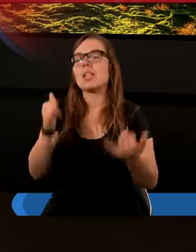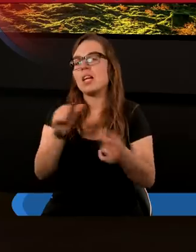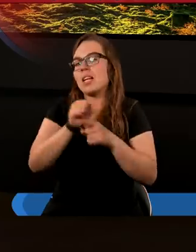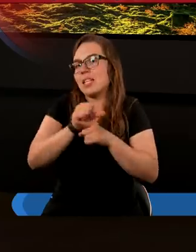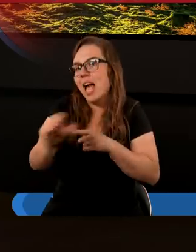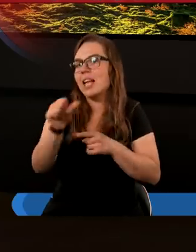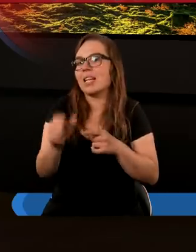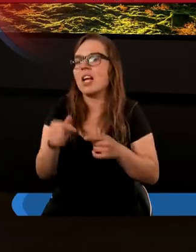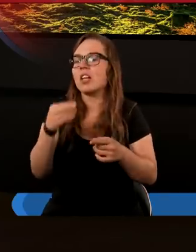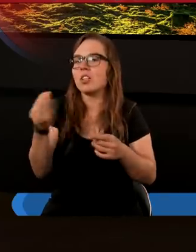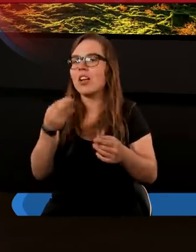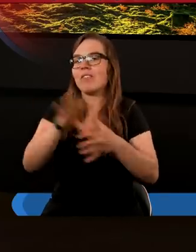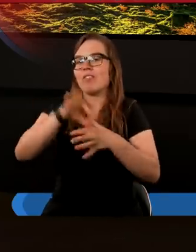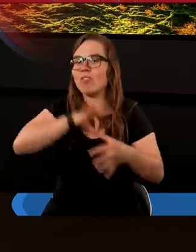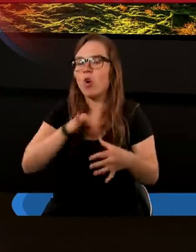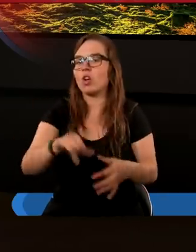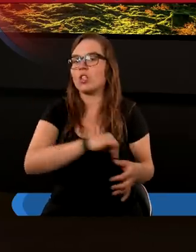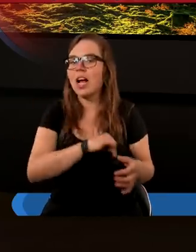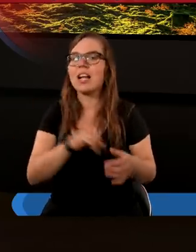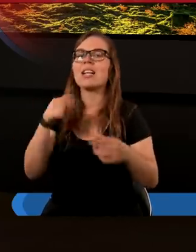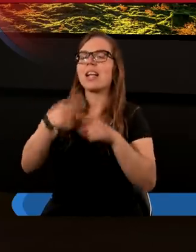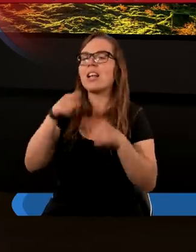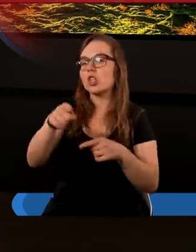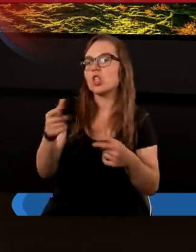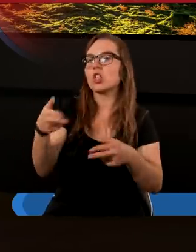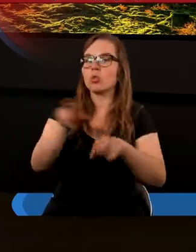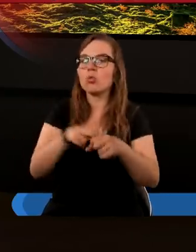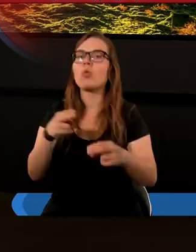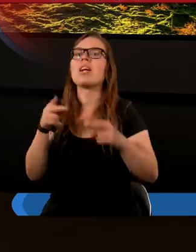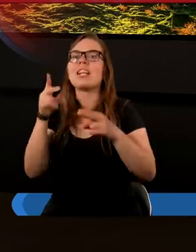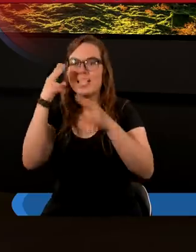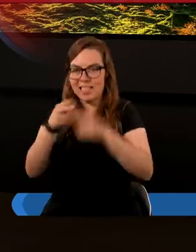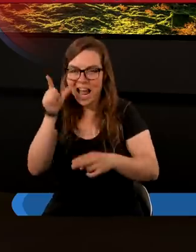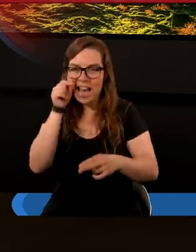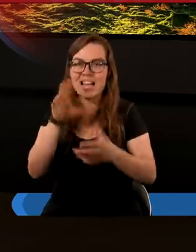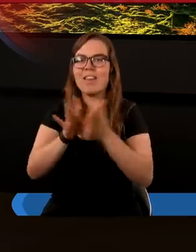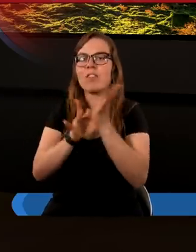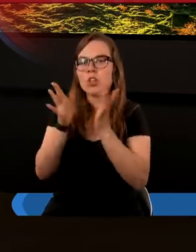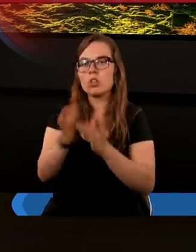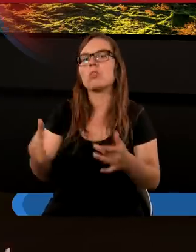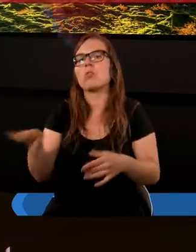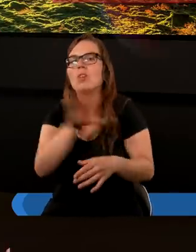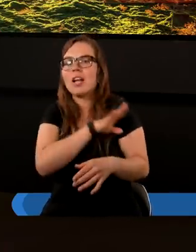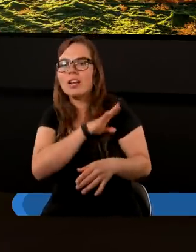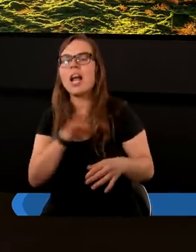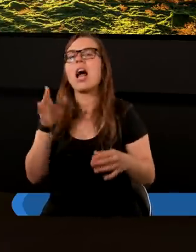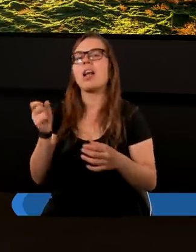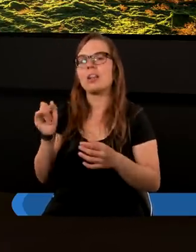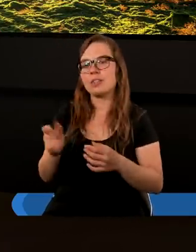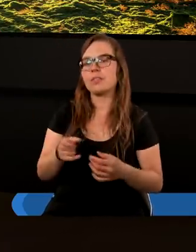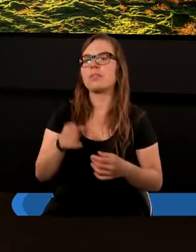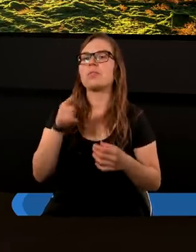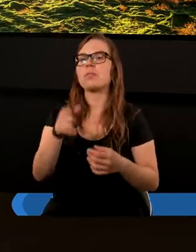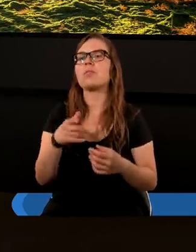Jesteście jeszcze w swoich grzechach. Zatem ci, którzy zasnęli w Chrystusie poginęli. Także mowa